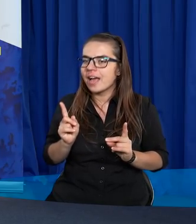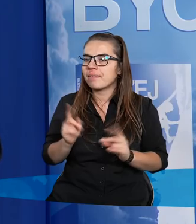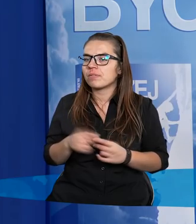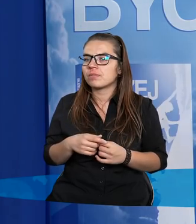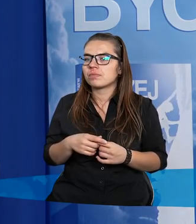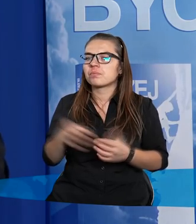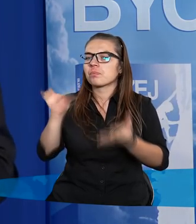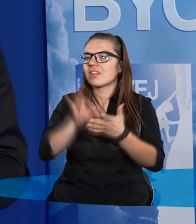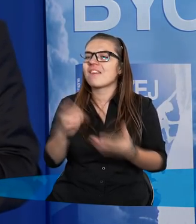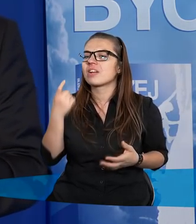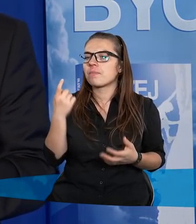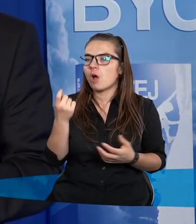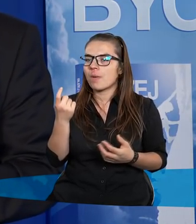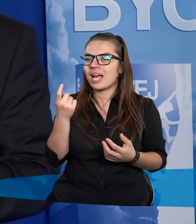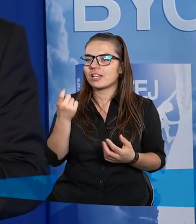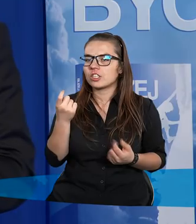W pewnym momencie